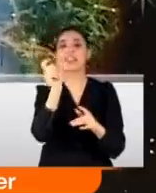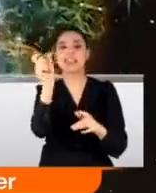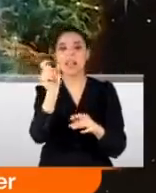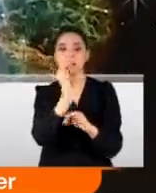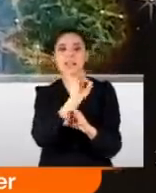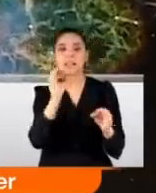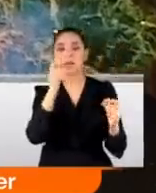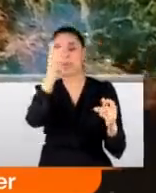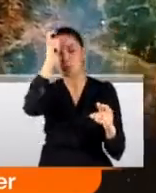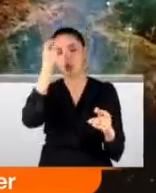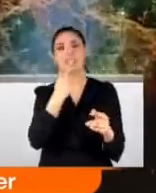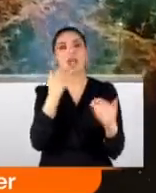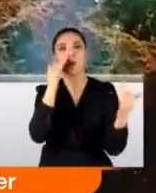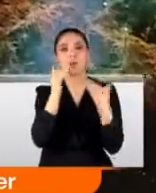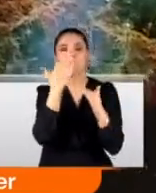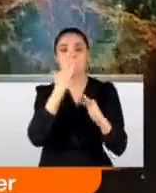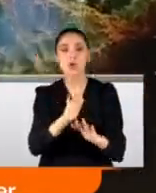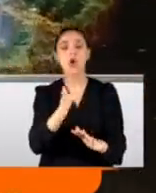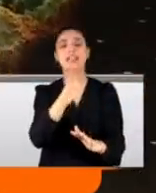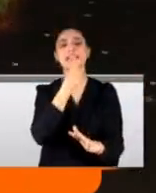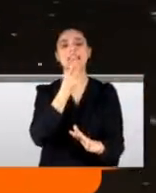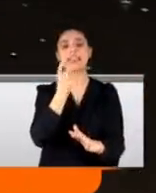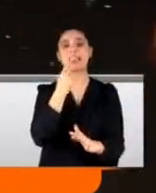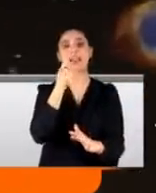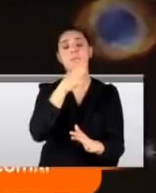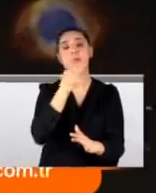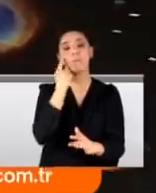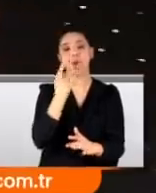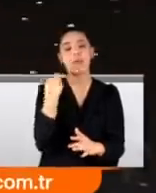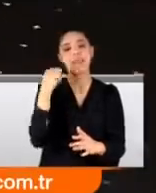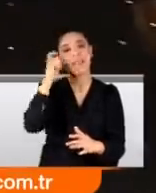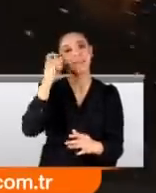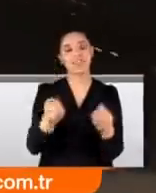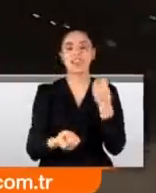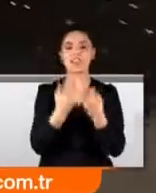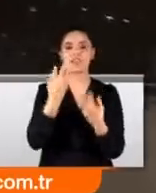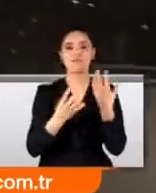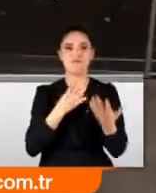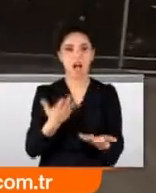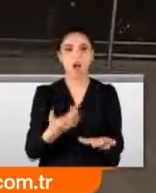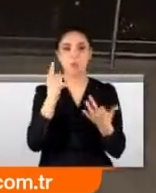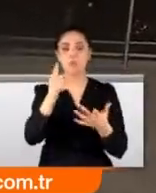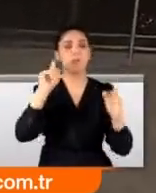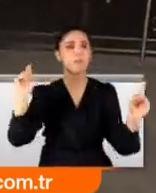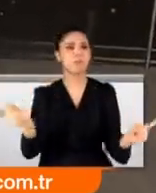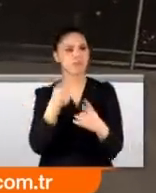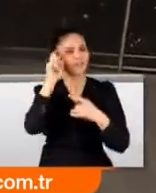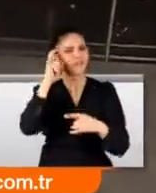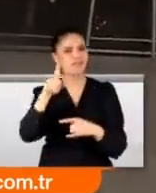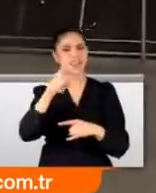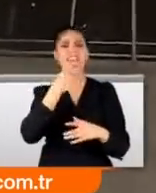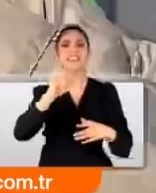karşılığı da yok. O yüzden işin içine dil bilimciler de girdi. Yeni fikirler ortaya atıyor. Ama en çılgın fikirler yine